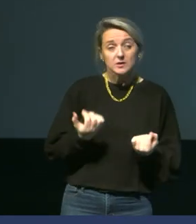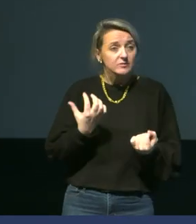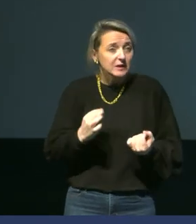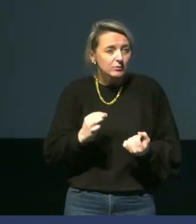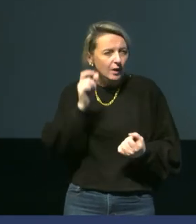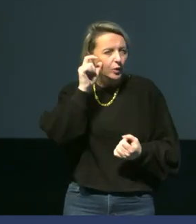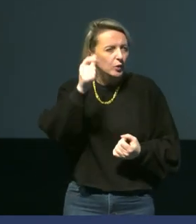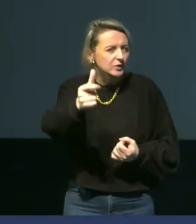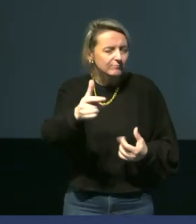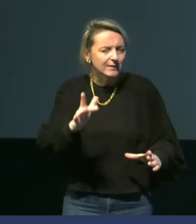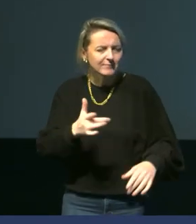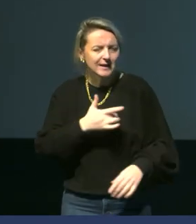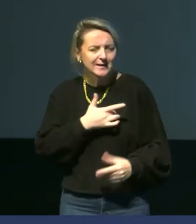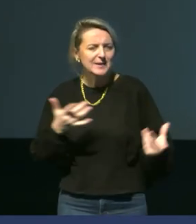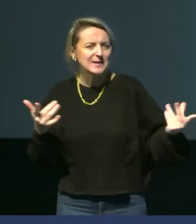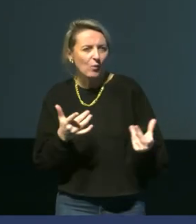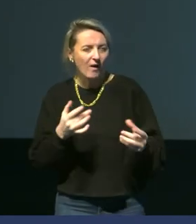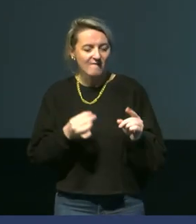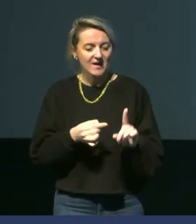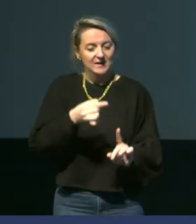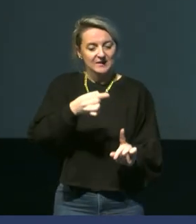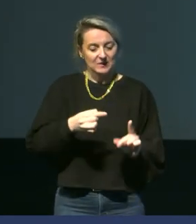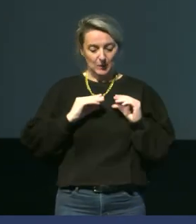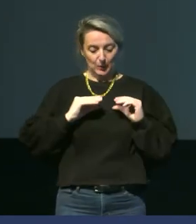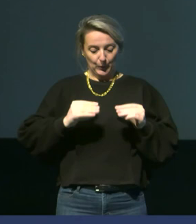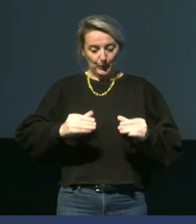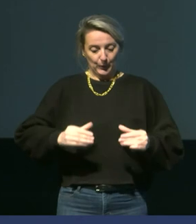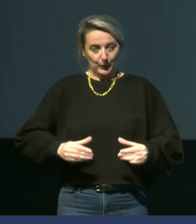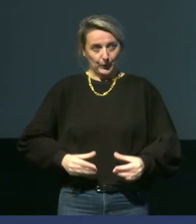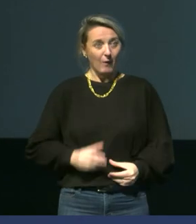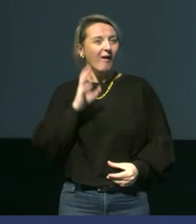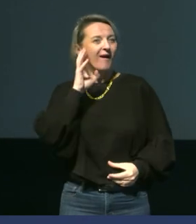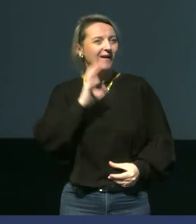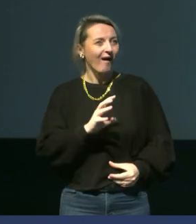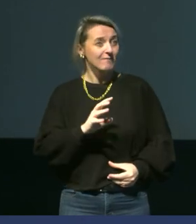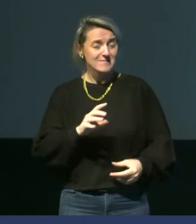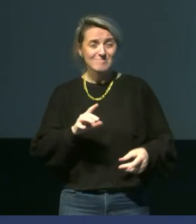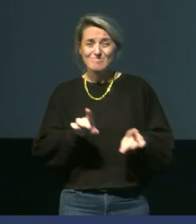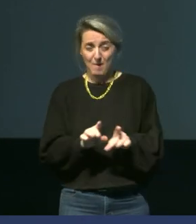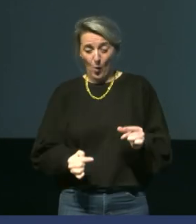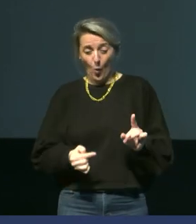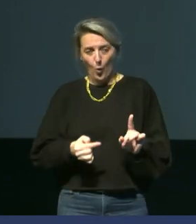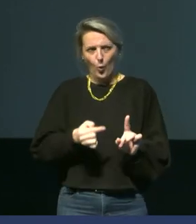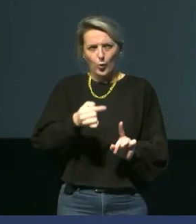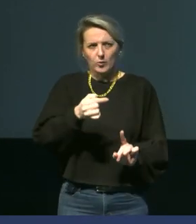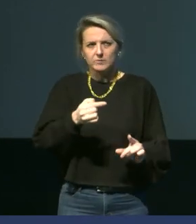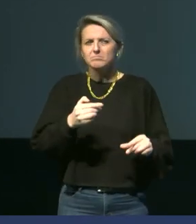Mais ce qui nous intéresse,'est qu'ici, la température du tissu adipeux périphérique va également remonter. Alors, qu'est-ce qui se passe ? On va avoir une